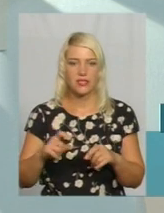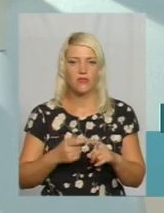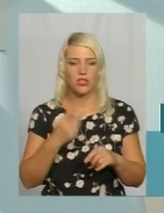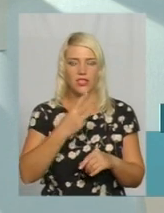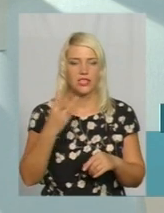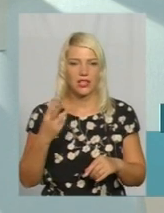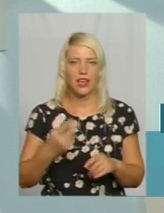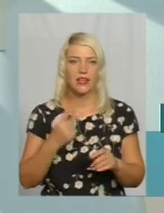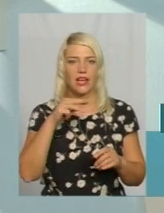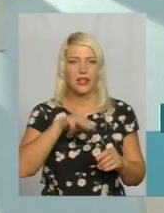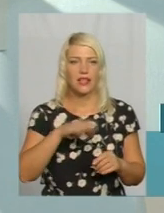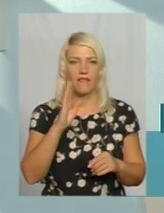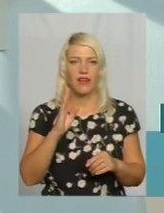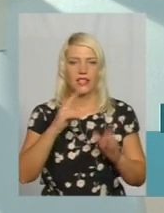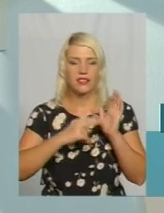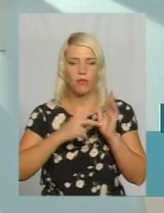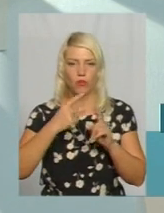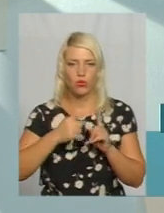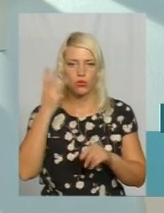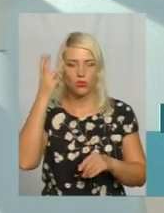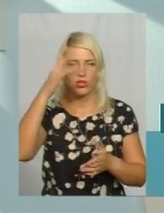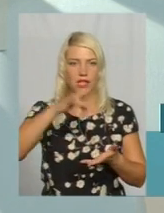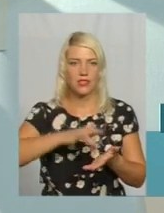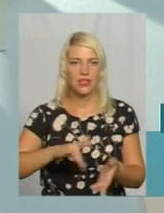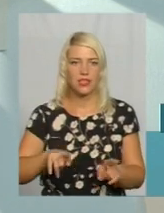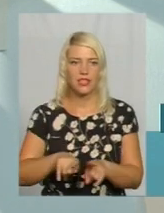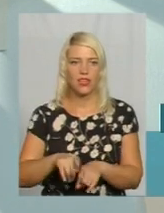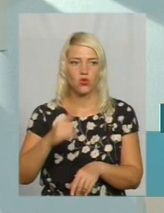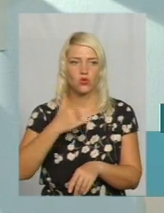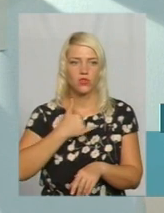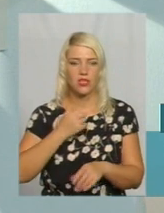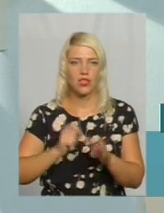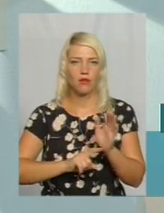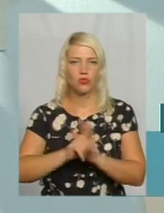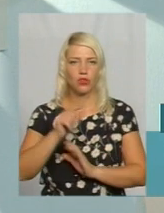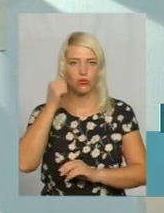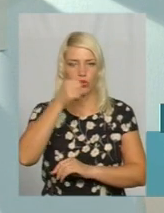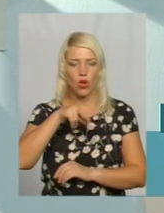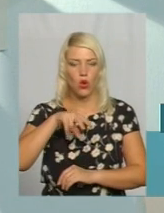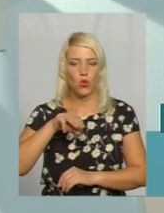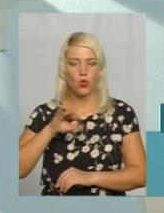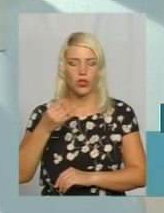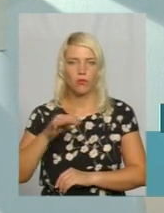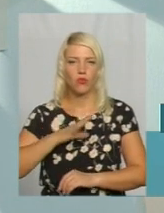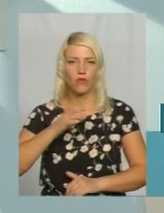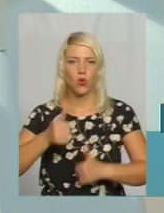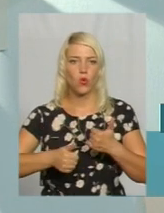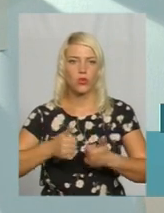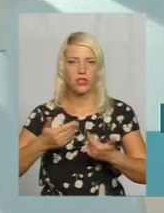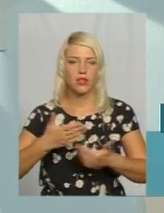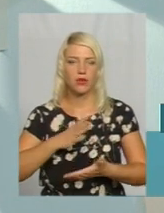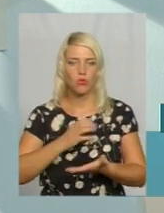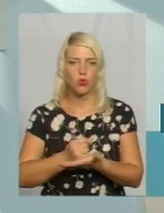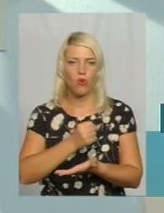логотип ТВ7+, Поділя Центр. І також у нас на початку року у лютому відбувся конкурс, на який були